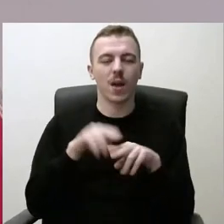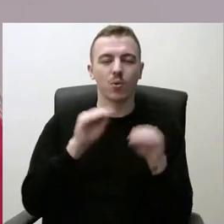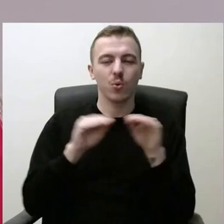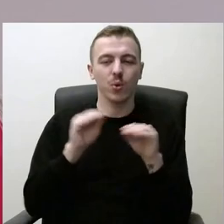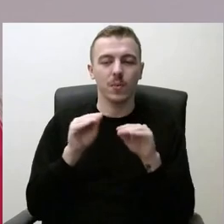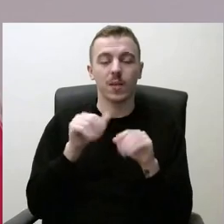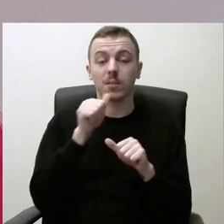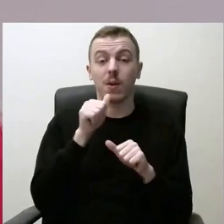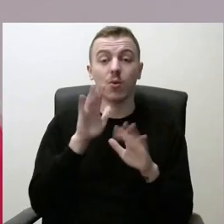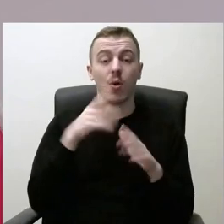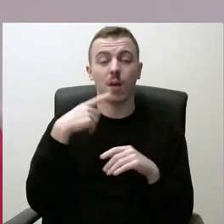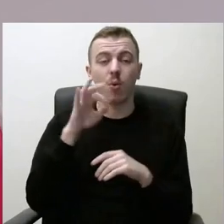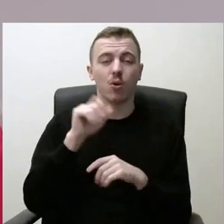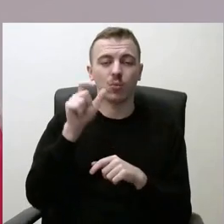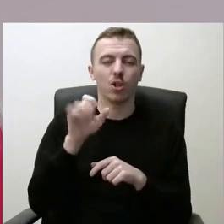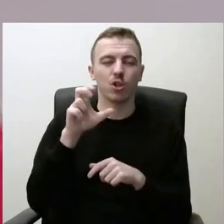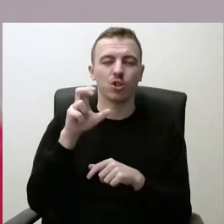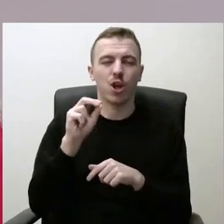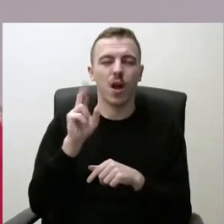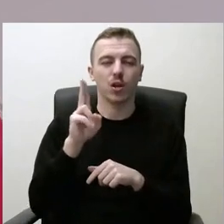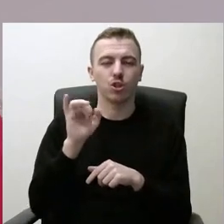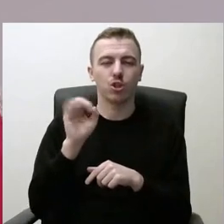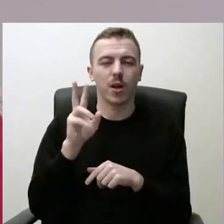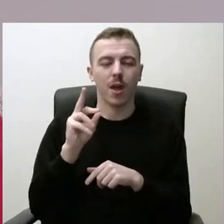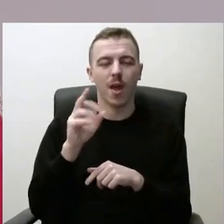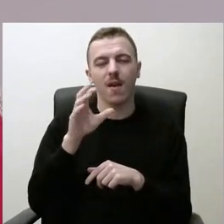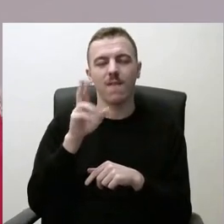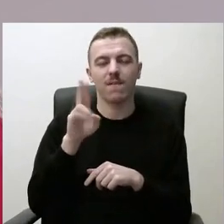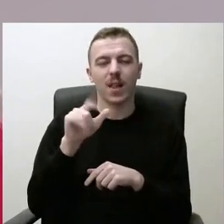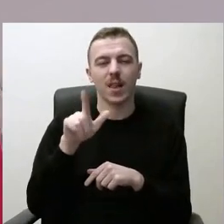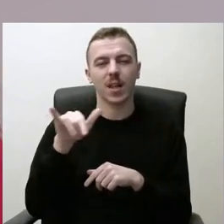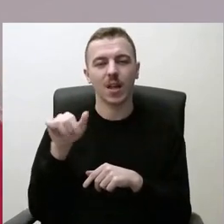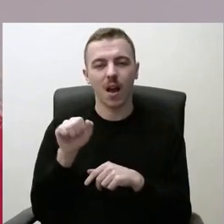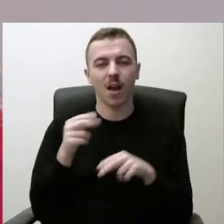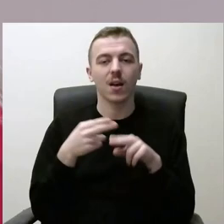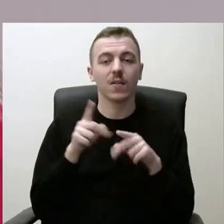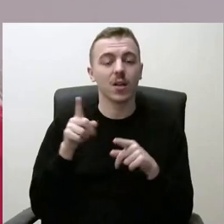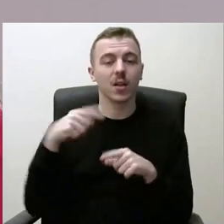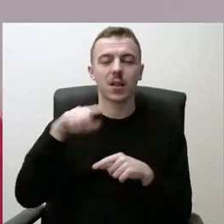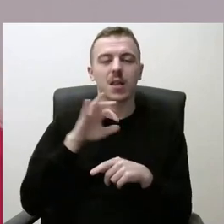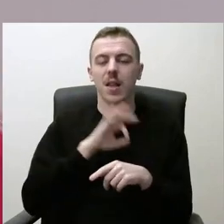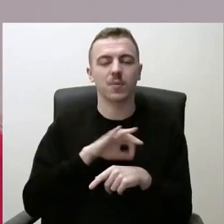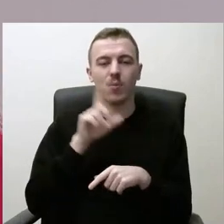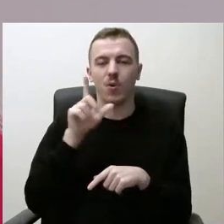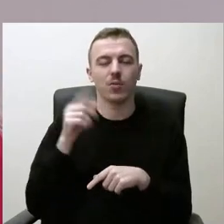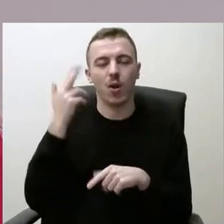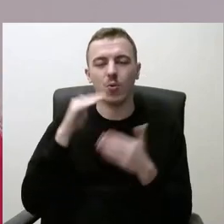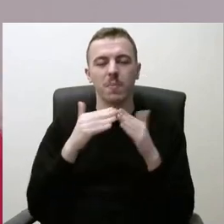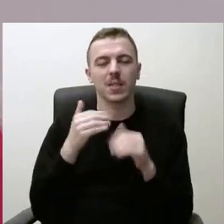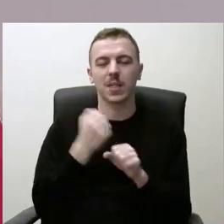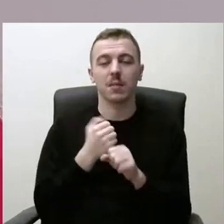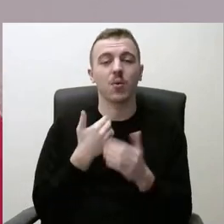jeigu pakalbėt apie žmogų iščiakiškės ar vilkijos, tai natūralu, kad jiems kai kuriais atvejais tiesiog neapsimoka važiuoti į Kauno miestą dirbti,